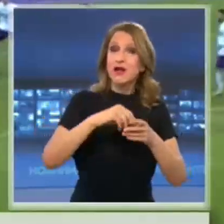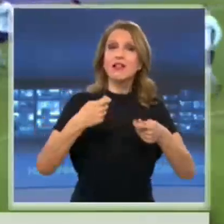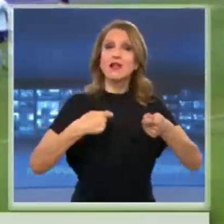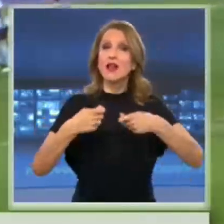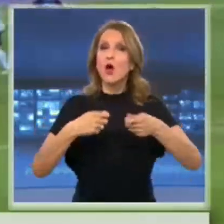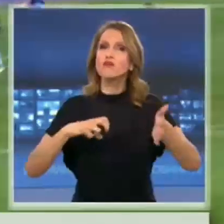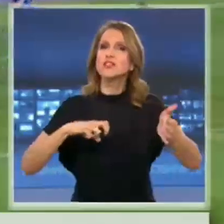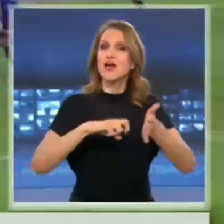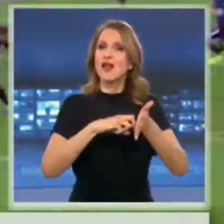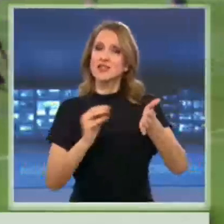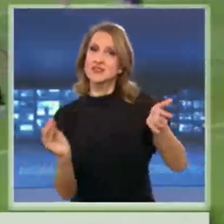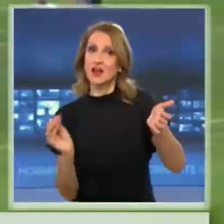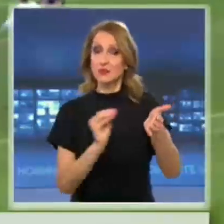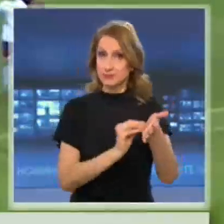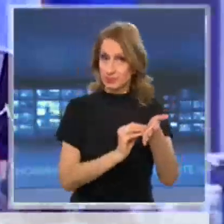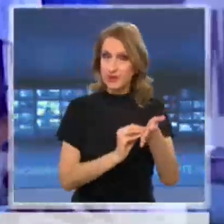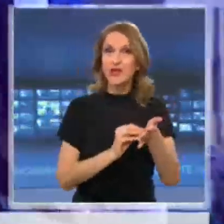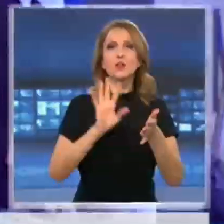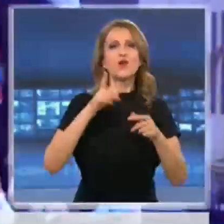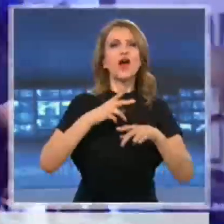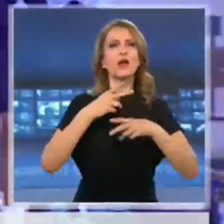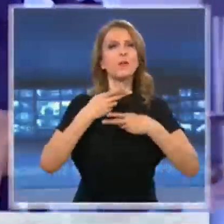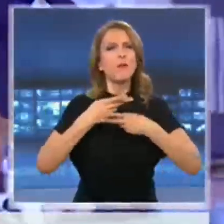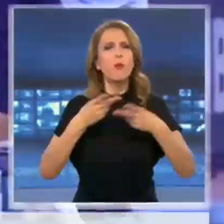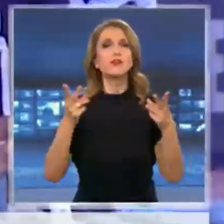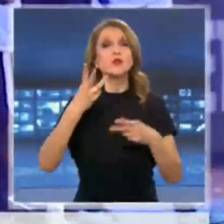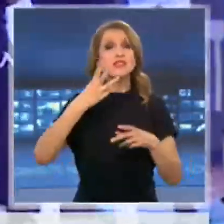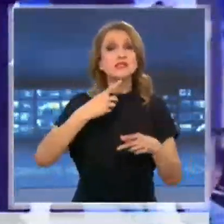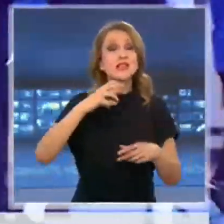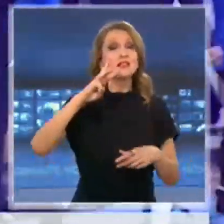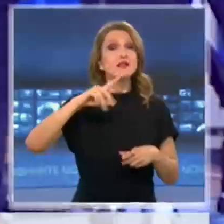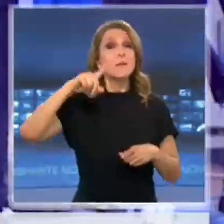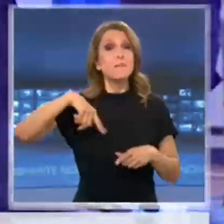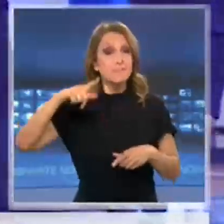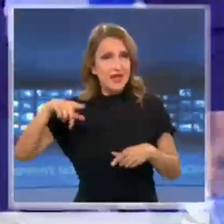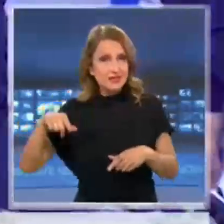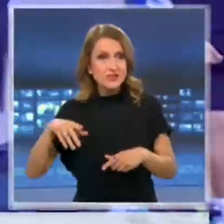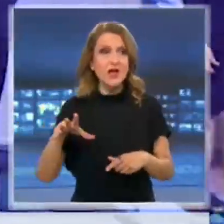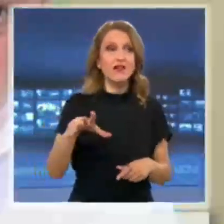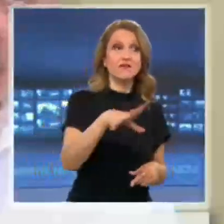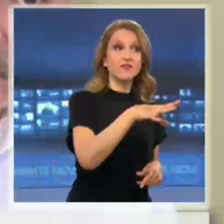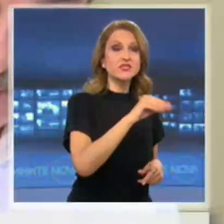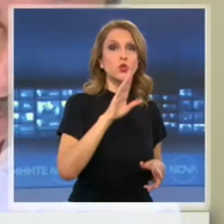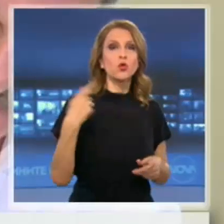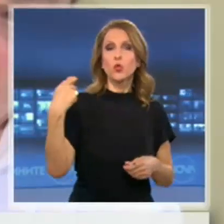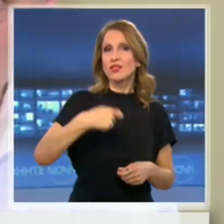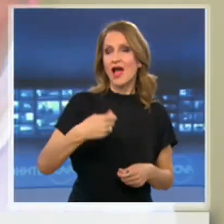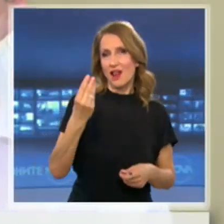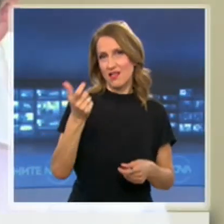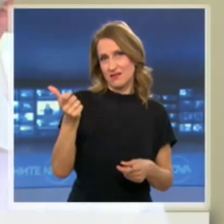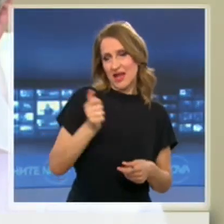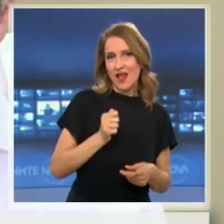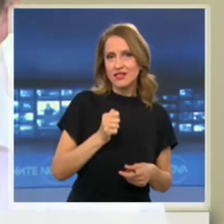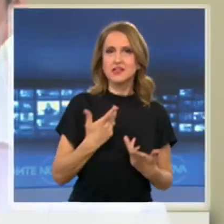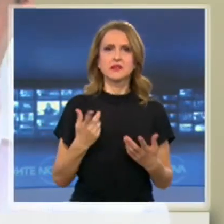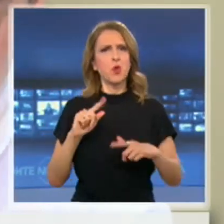публично. Три месеца всички кредитори трябва да дойдат и да заявят претенции, да успорат,